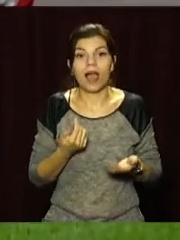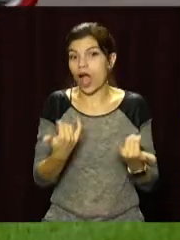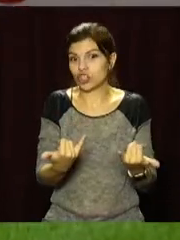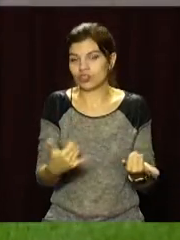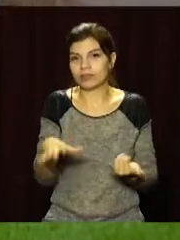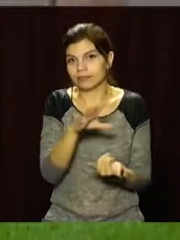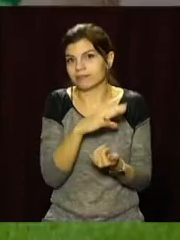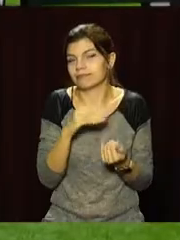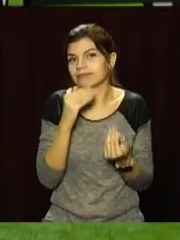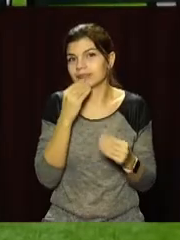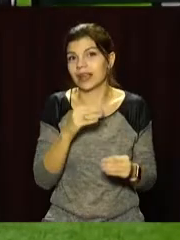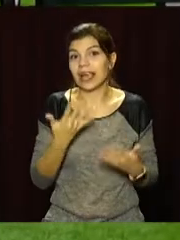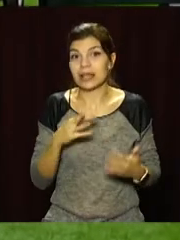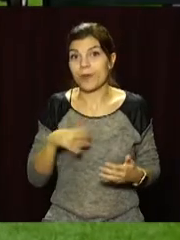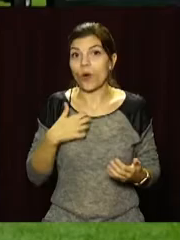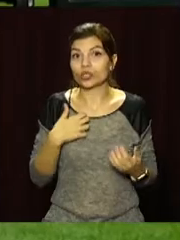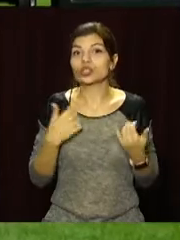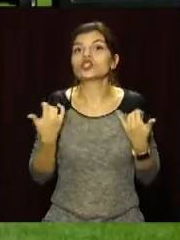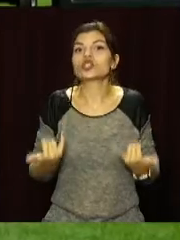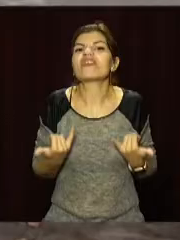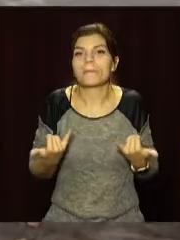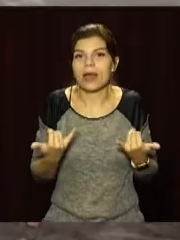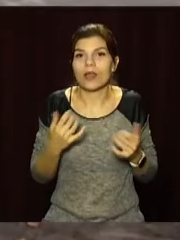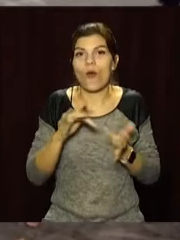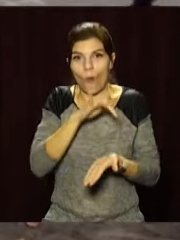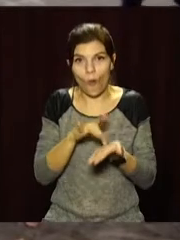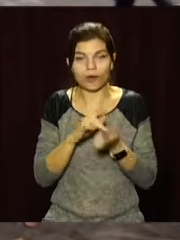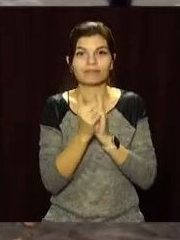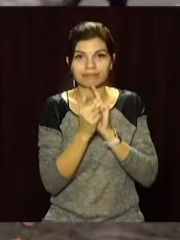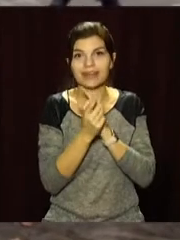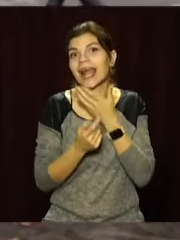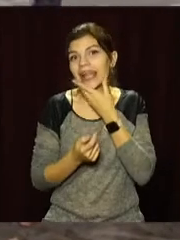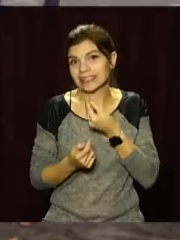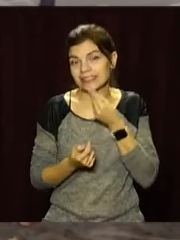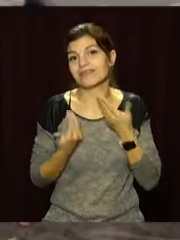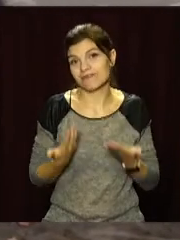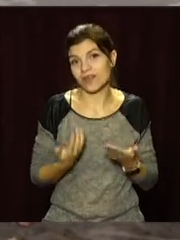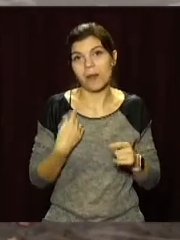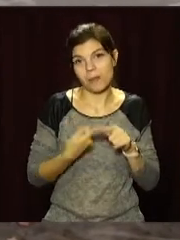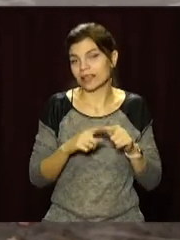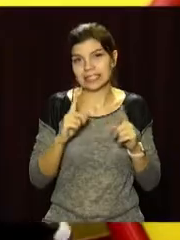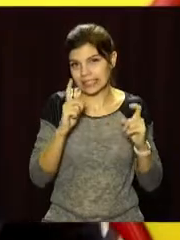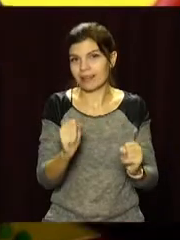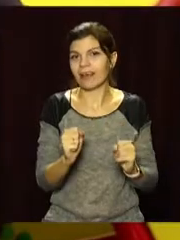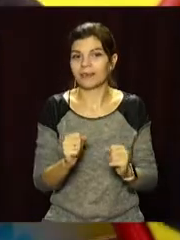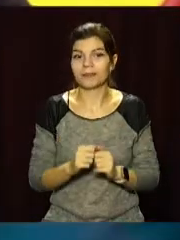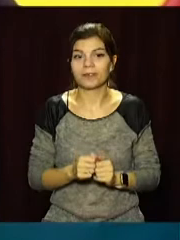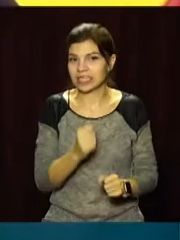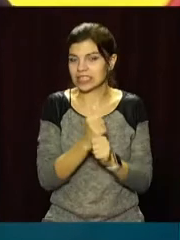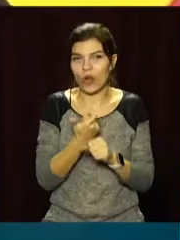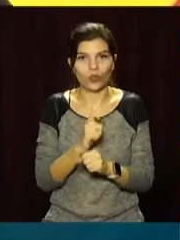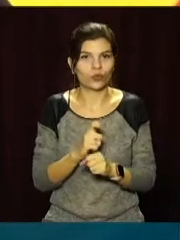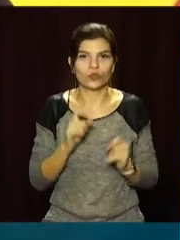Современний, якщо ми хочемо строити современний місце, тому і красивий місце. Ми тільки за всю красоту. Сделали дуже